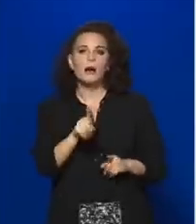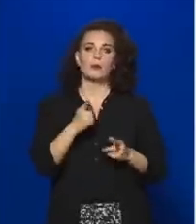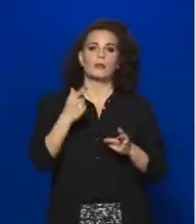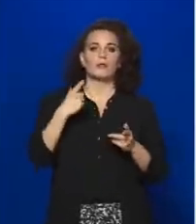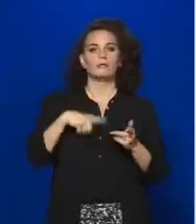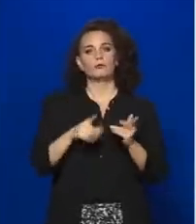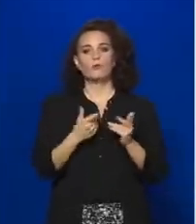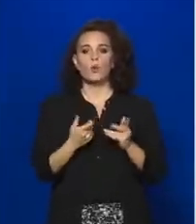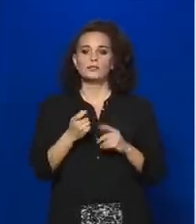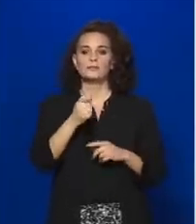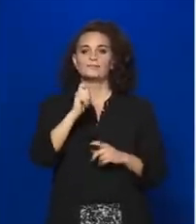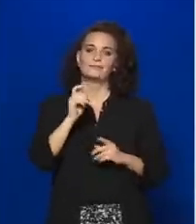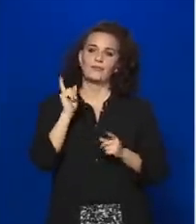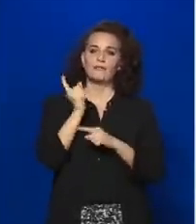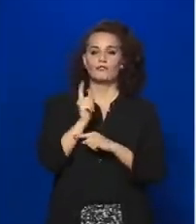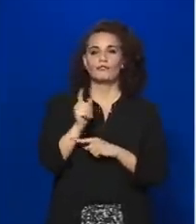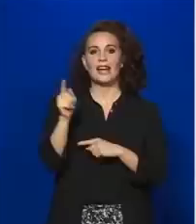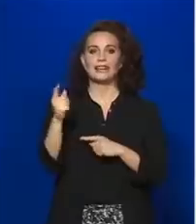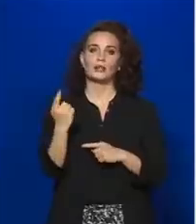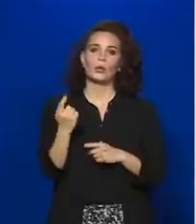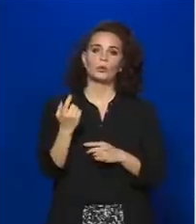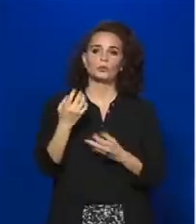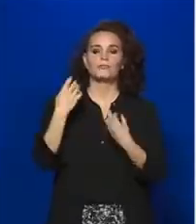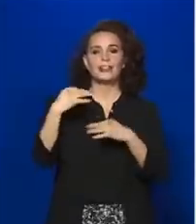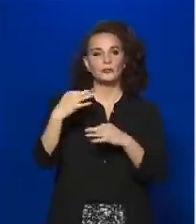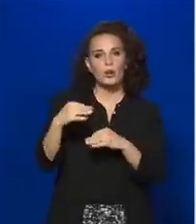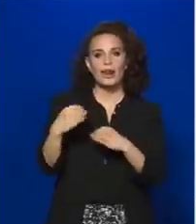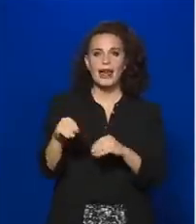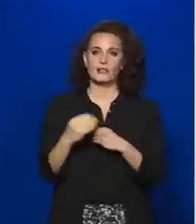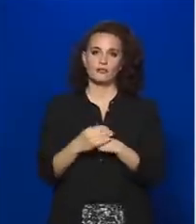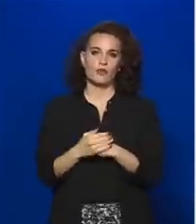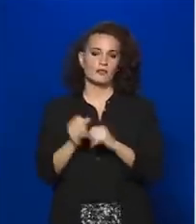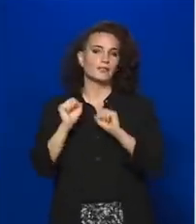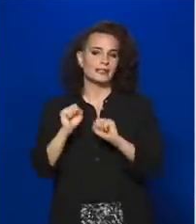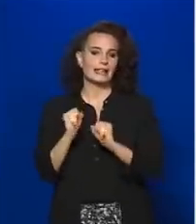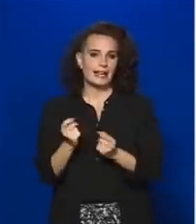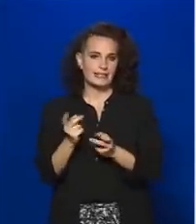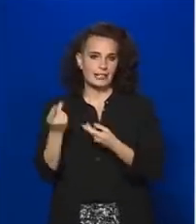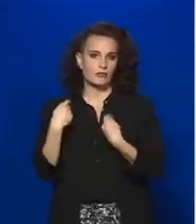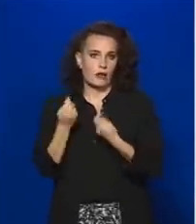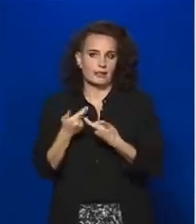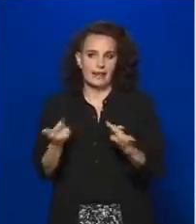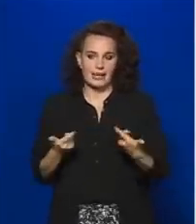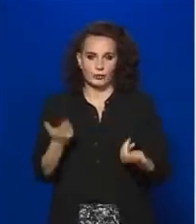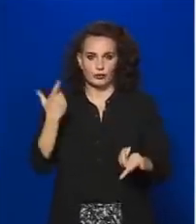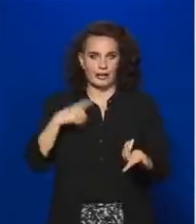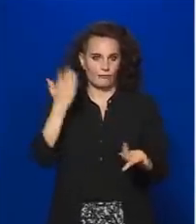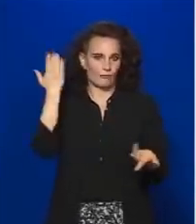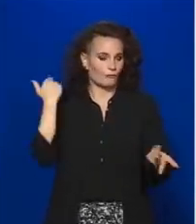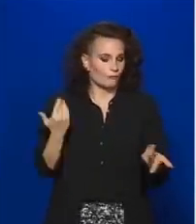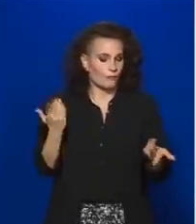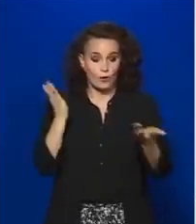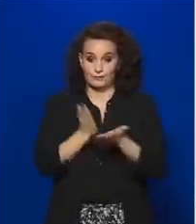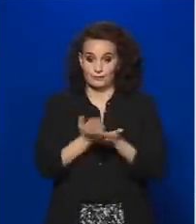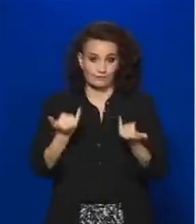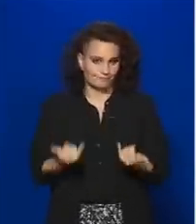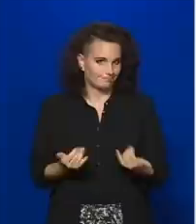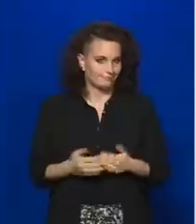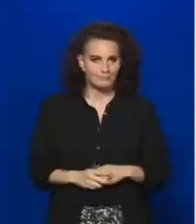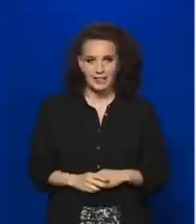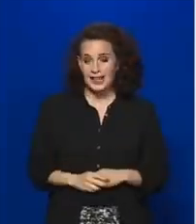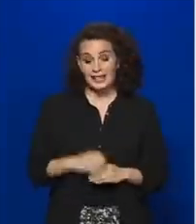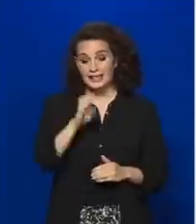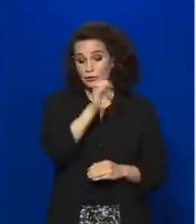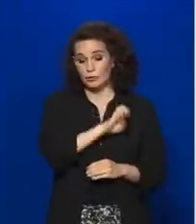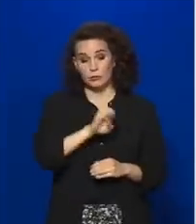megszólásától, vagy védekezésének elmondásától nem tekintettek el. Ezek az Európai Parlamenti